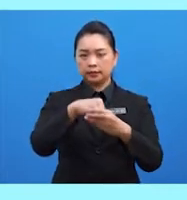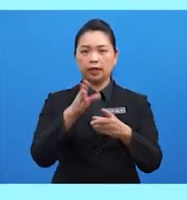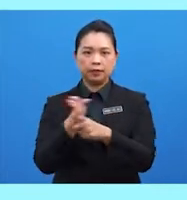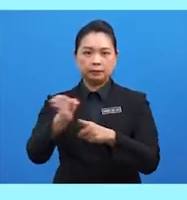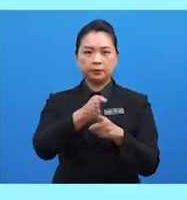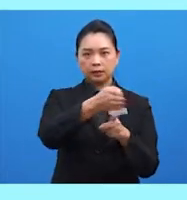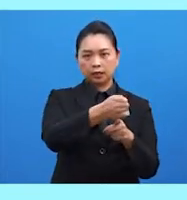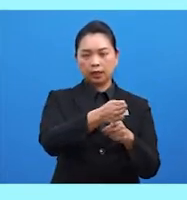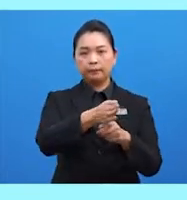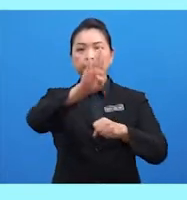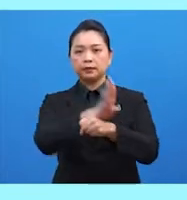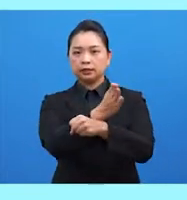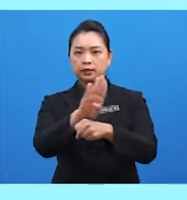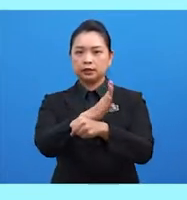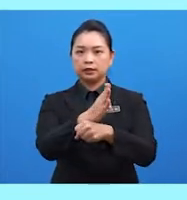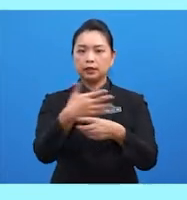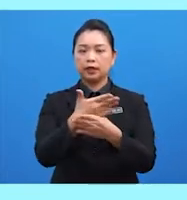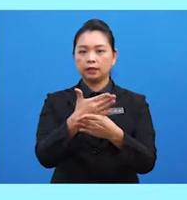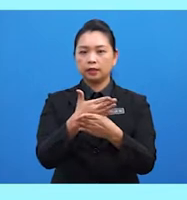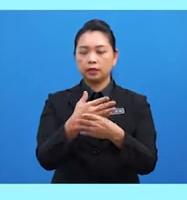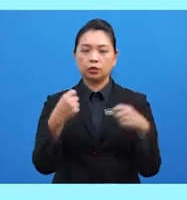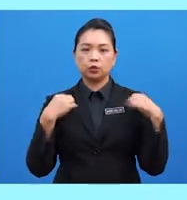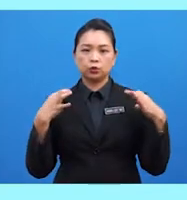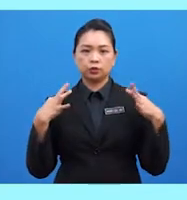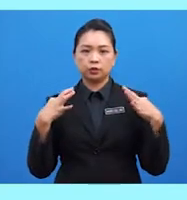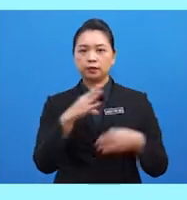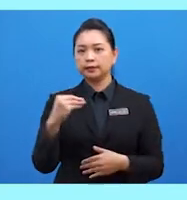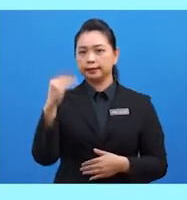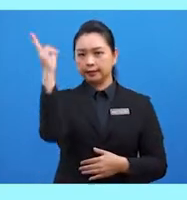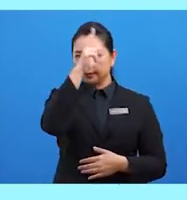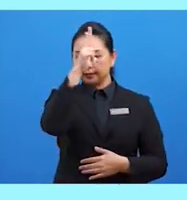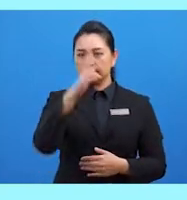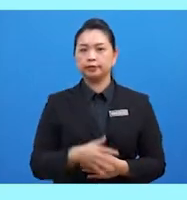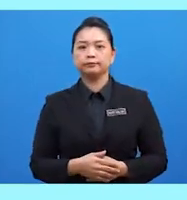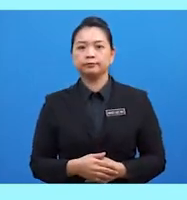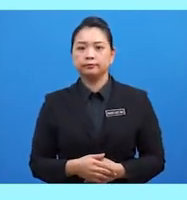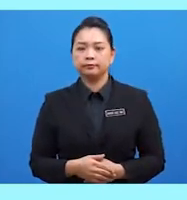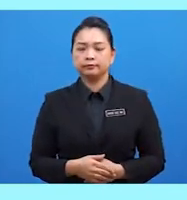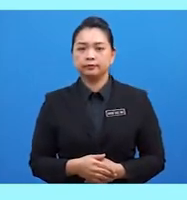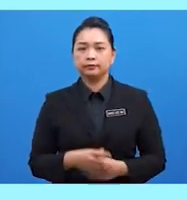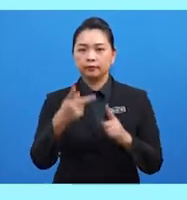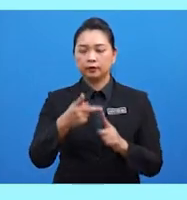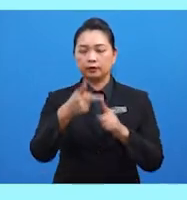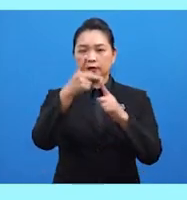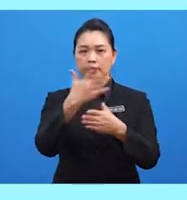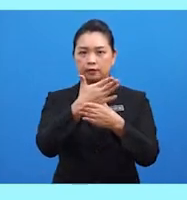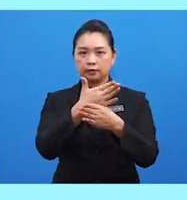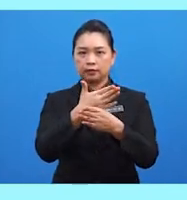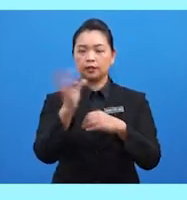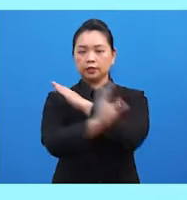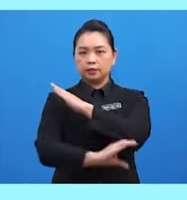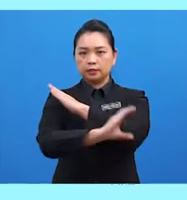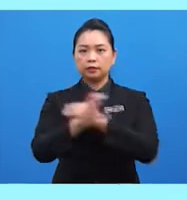rangkaian dalam bidang perniagaan antara pihak swasta dan kerajaan khususnya